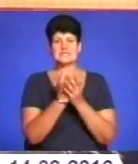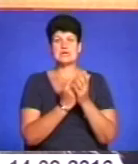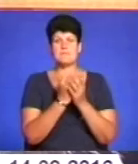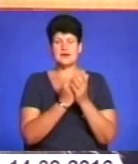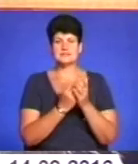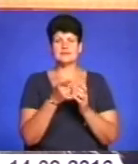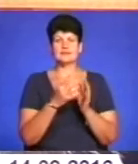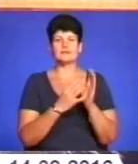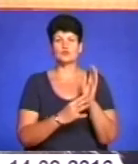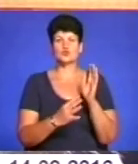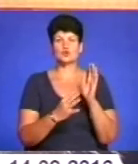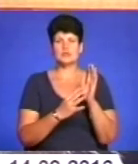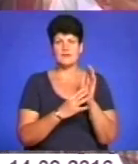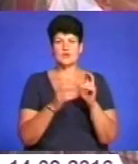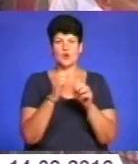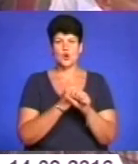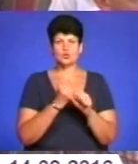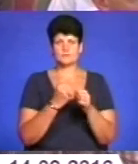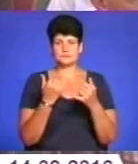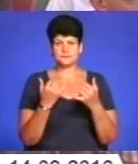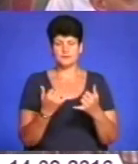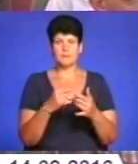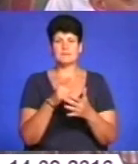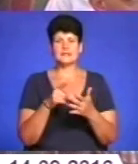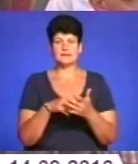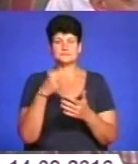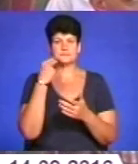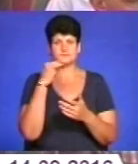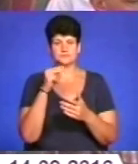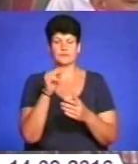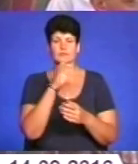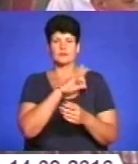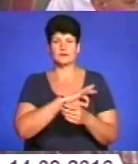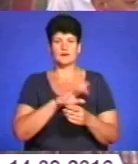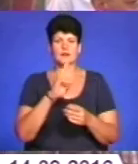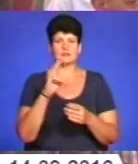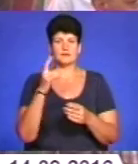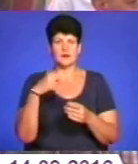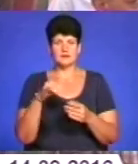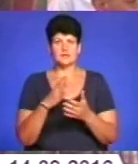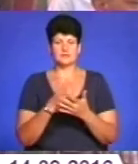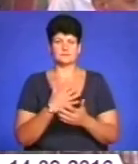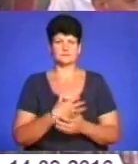яких 99 розробляються. Тож питання раціонального використання надр області є доволі актуальним. Дякую! Дякую! Дякую!